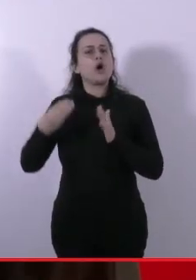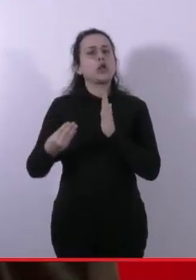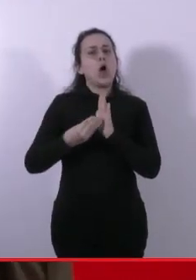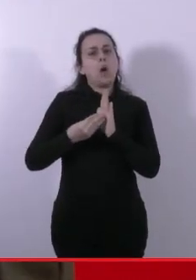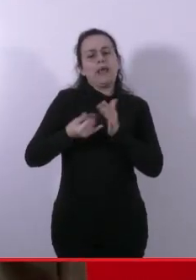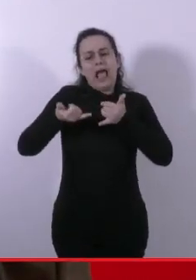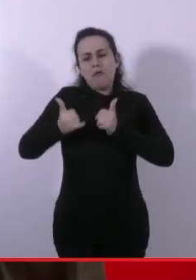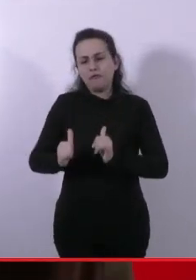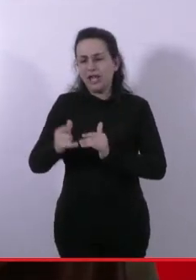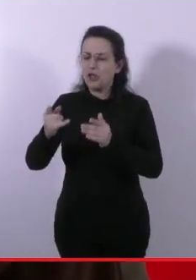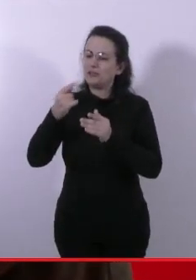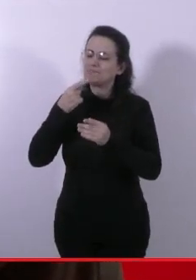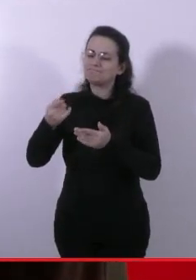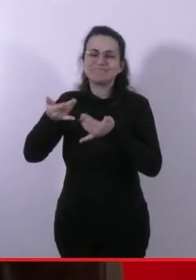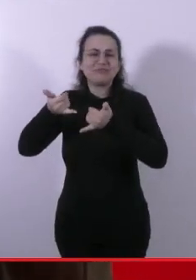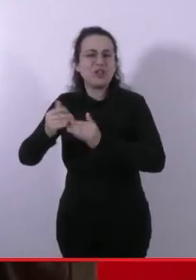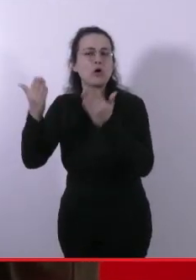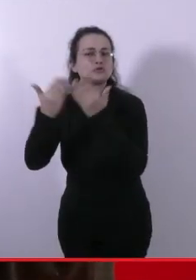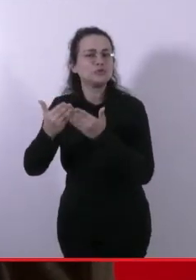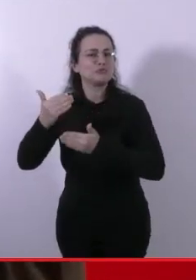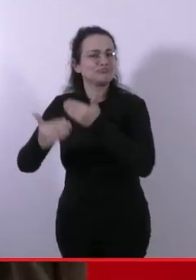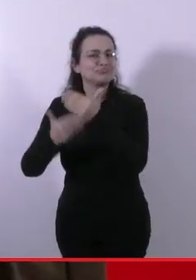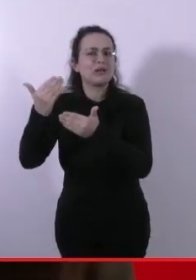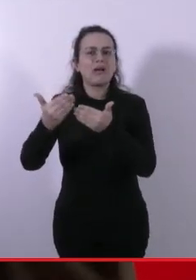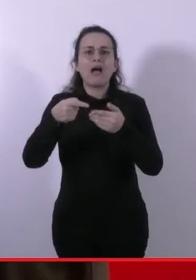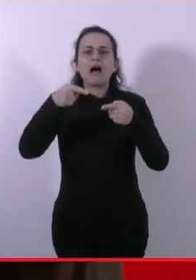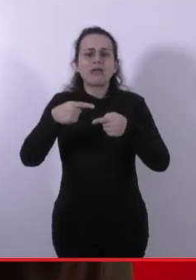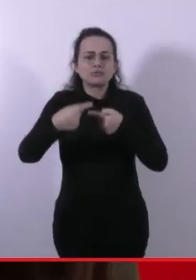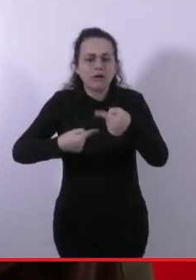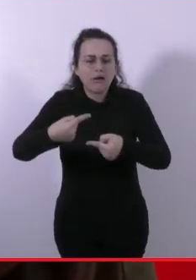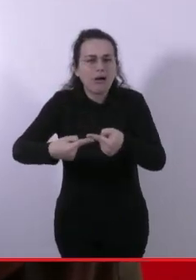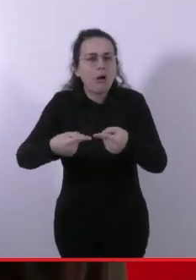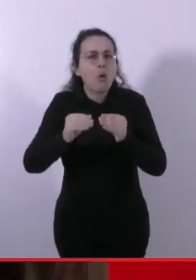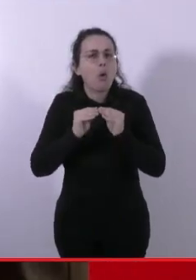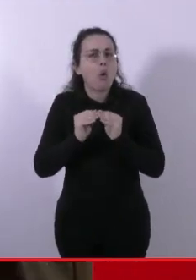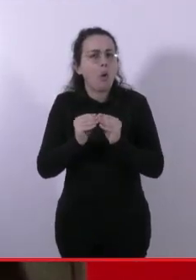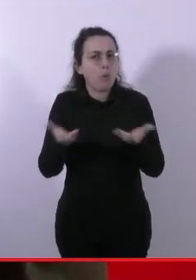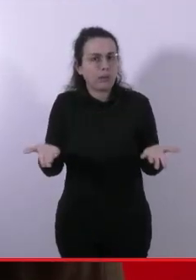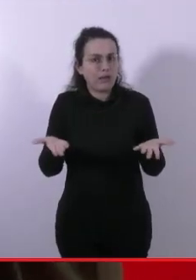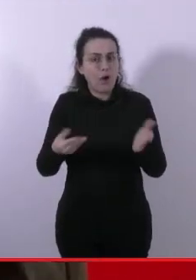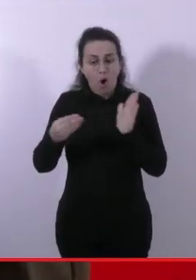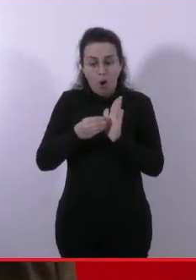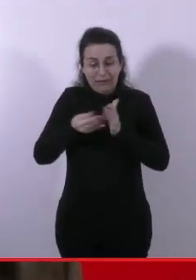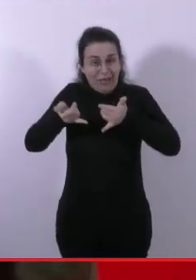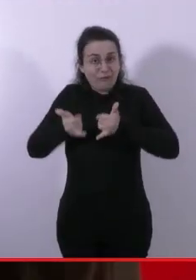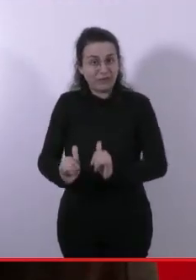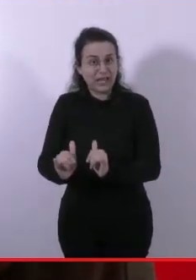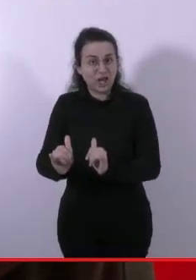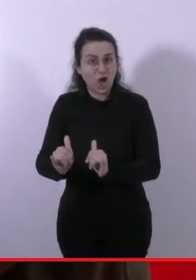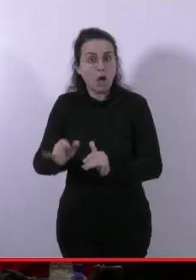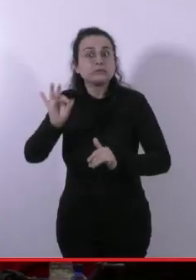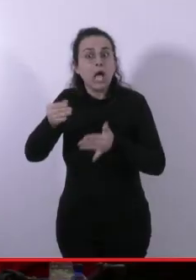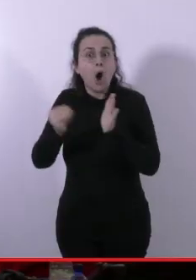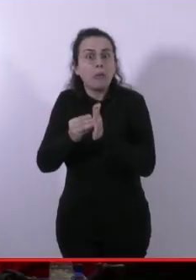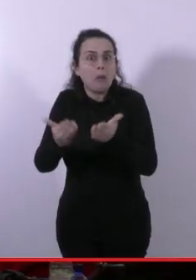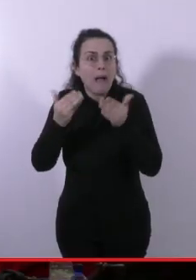sacrifia, lo fa studiare e diventa dottore. Oggi la scienza sociale non funziona più, non c'è più. Al figlio dell'operaio, se diventa operaio, ha vinto la lotteria.